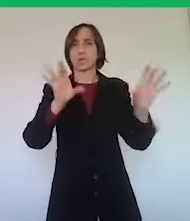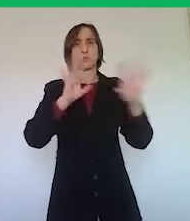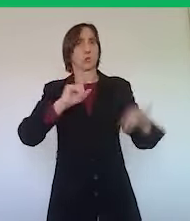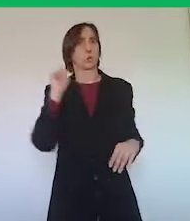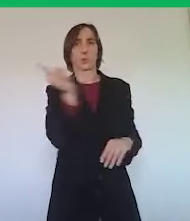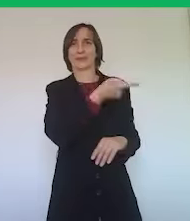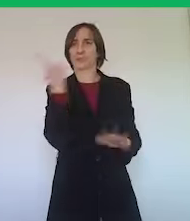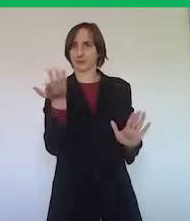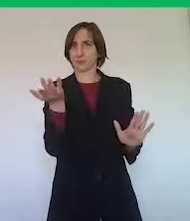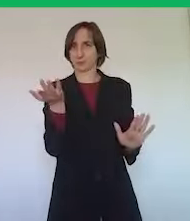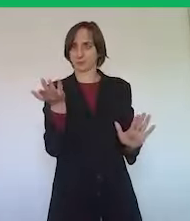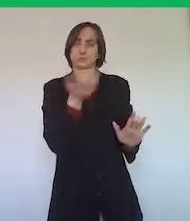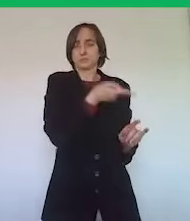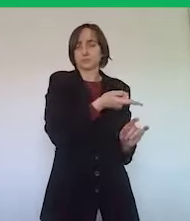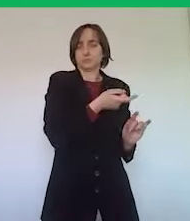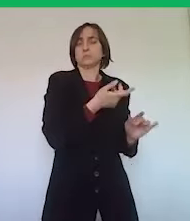tipologie commerciali.